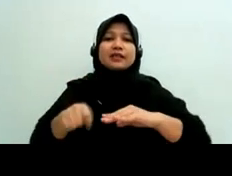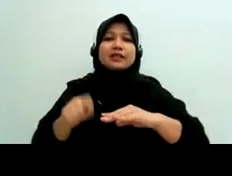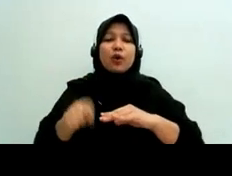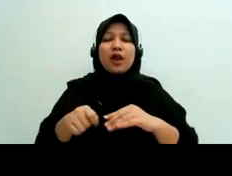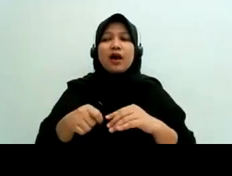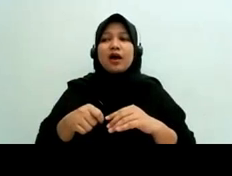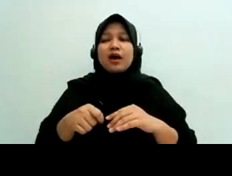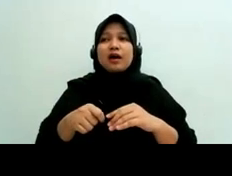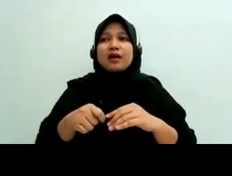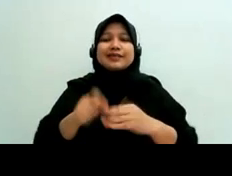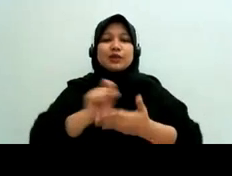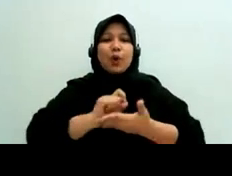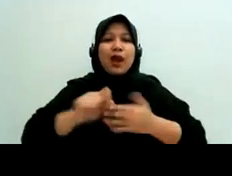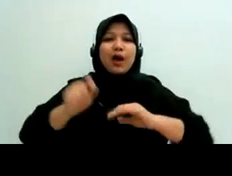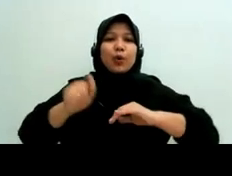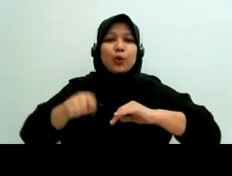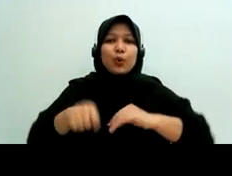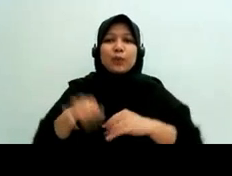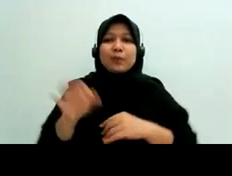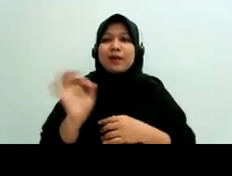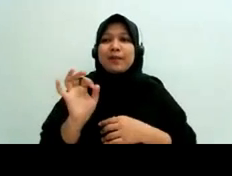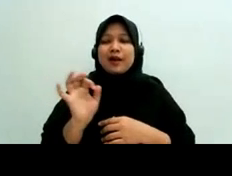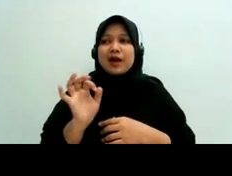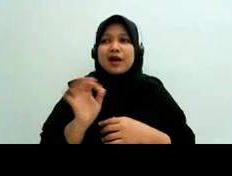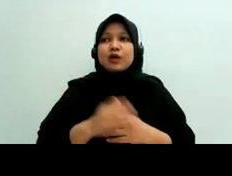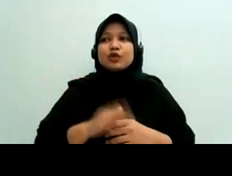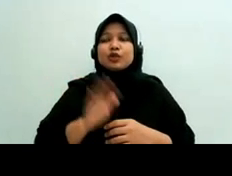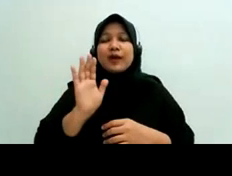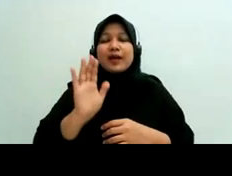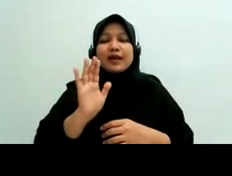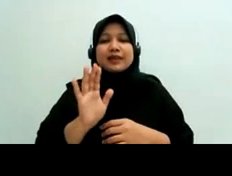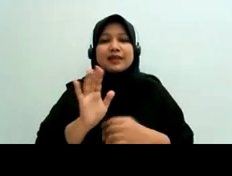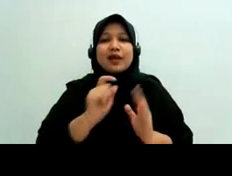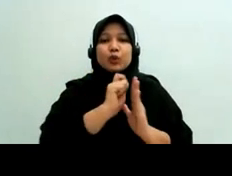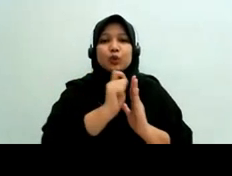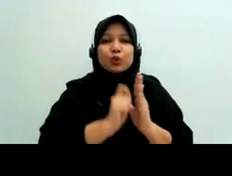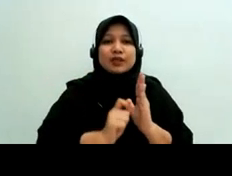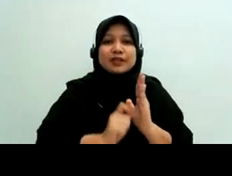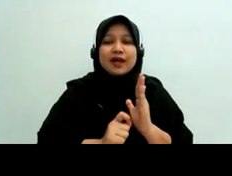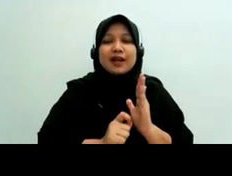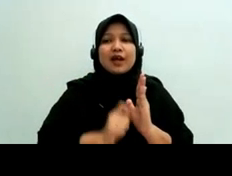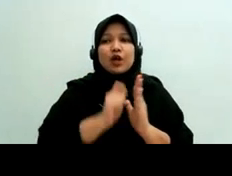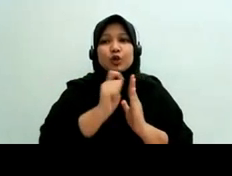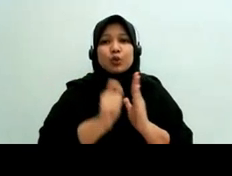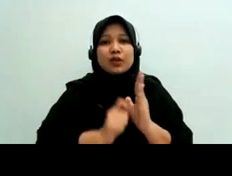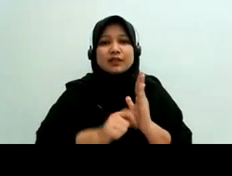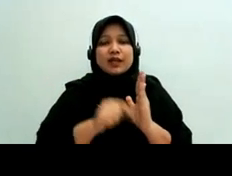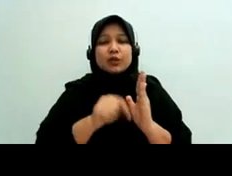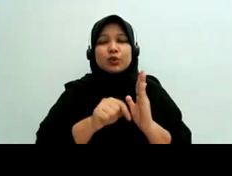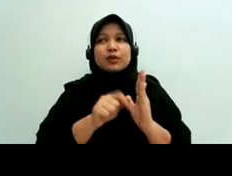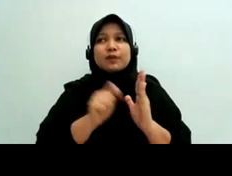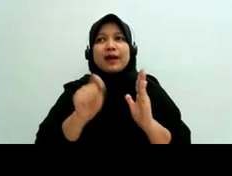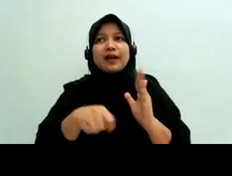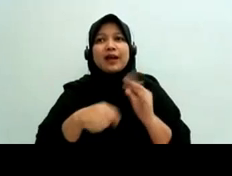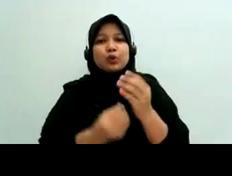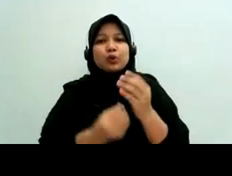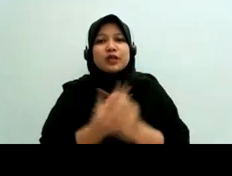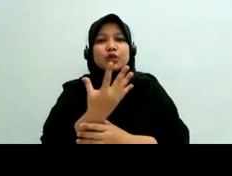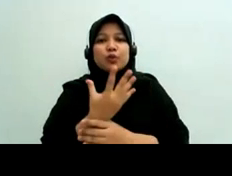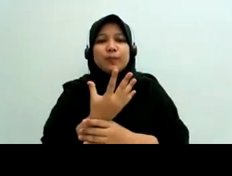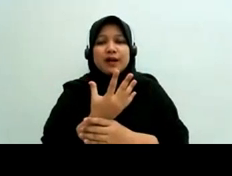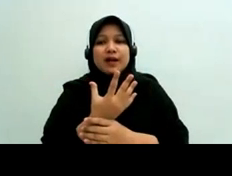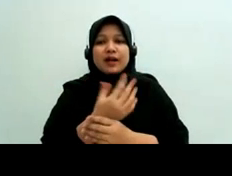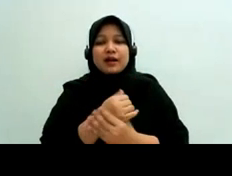hukum ya biar tulisan kita bernas gitu ya bisa menjadi mungkin justru sumber gitu ya sumber dari